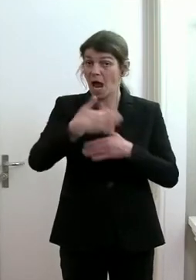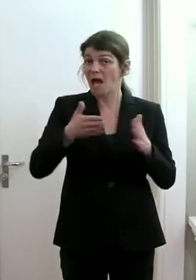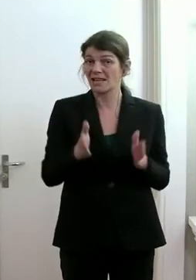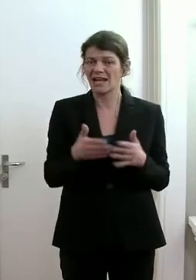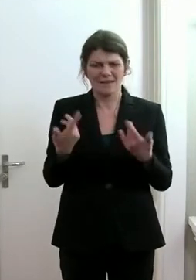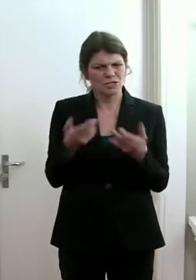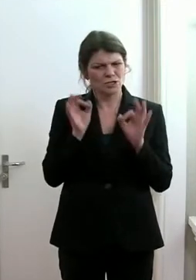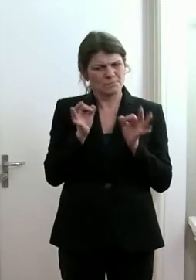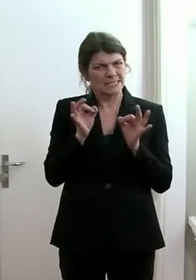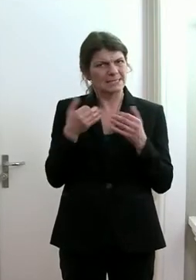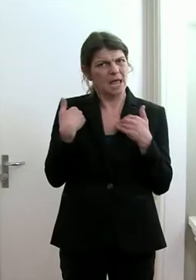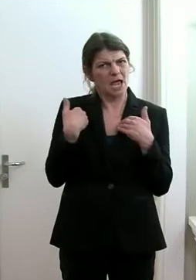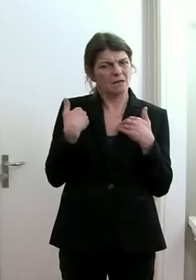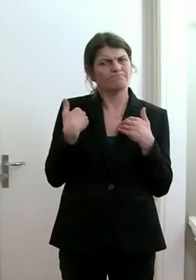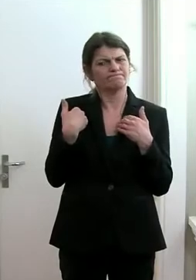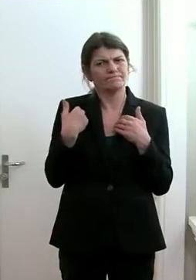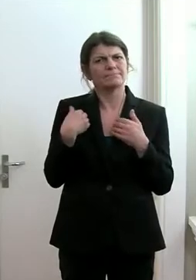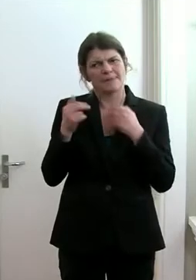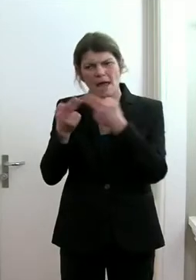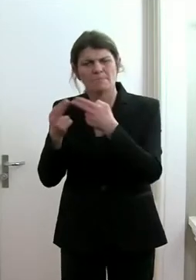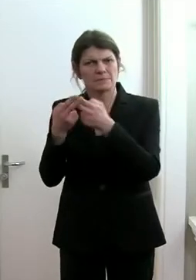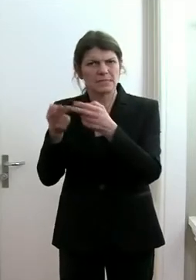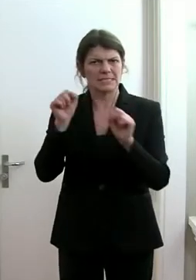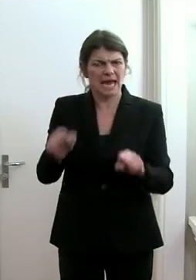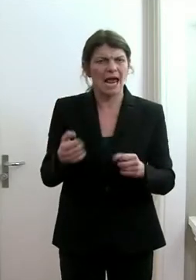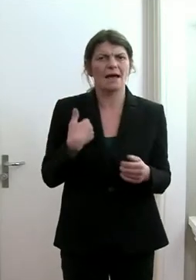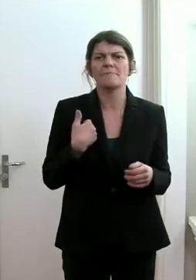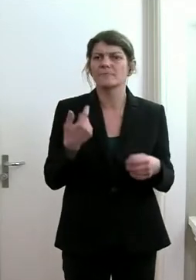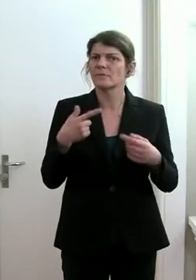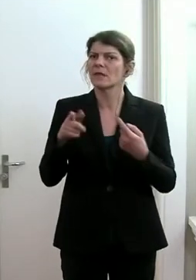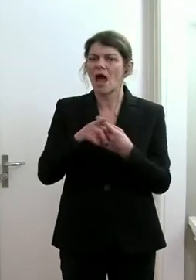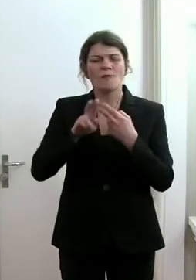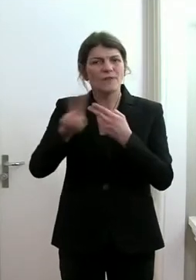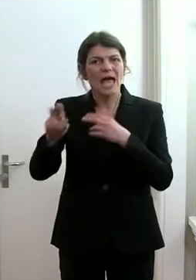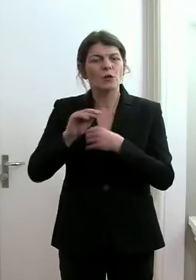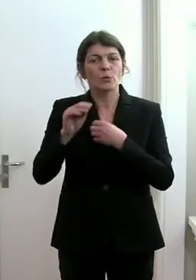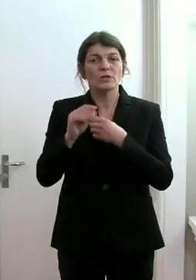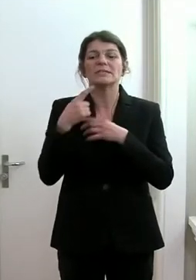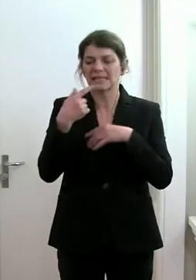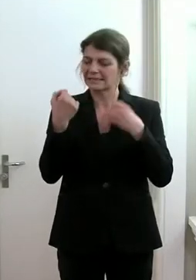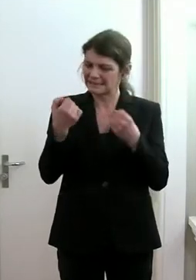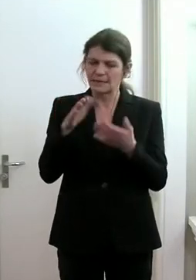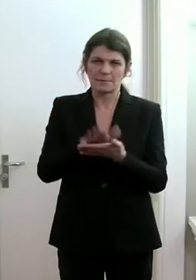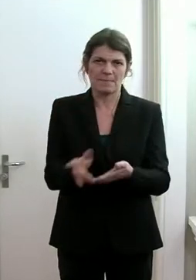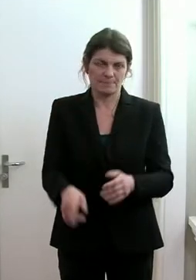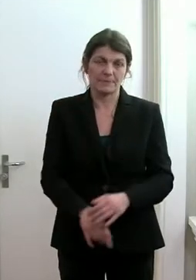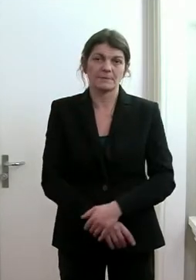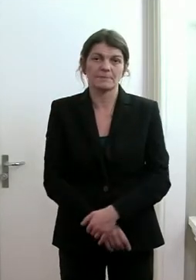spezifisch reagieren können und dort auch Fernunterricht sicherstellen können.